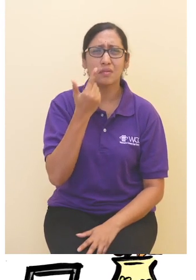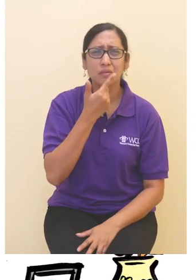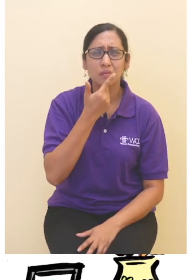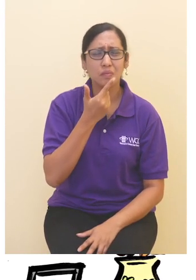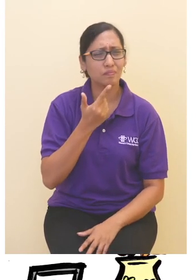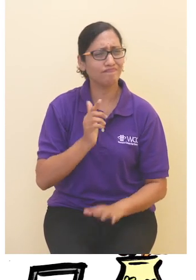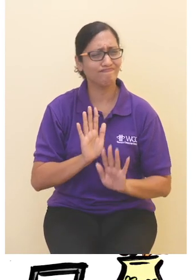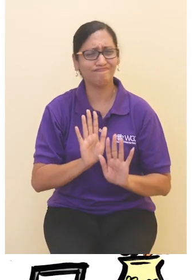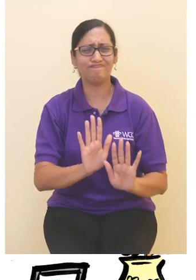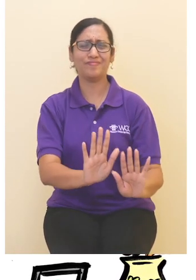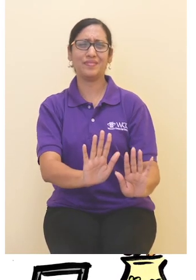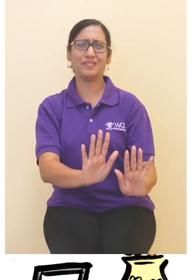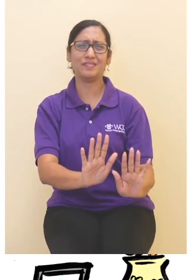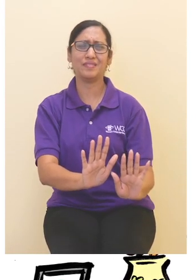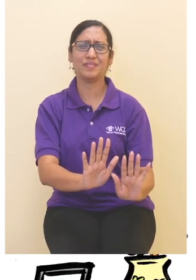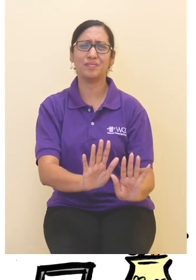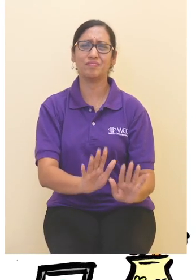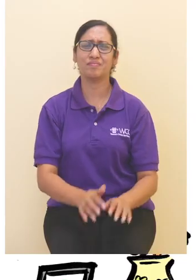juga tiada selera makan.